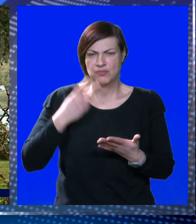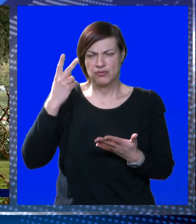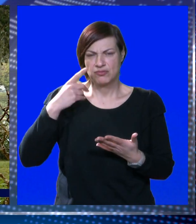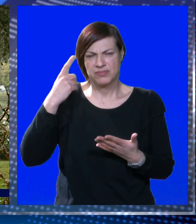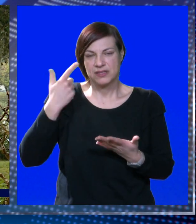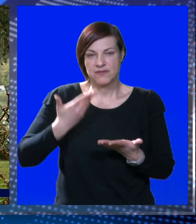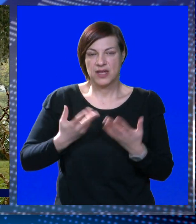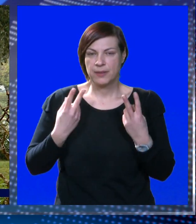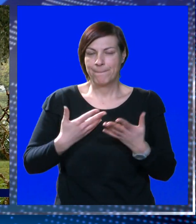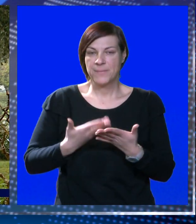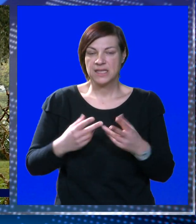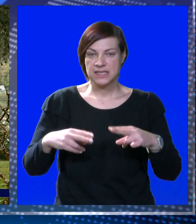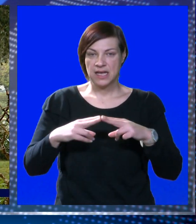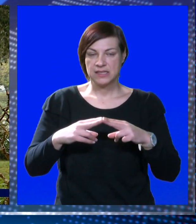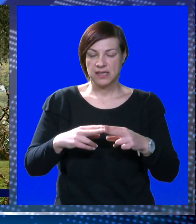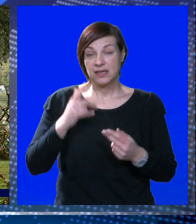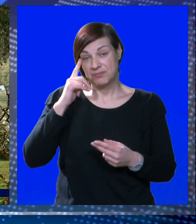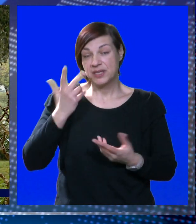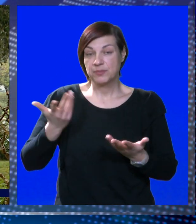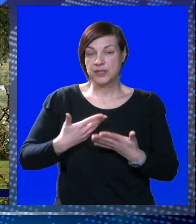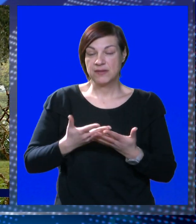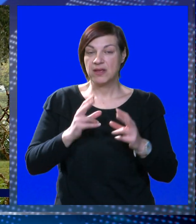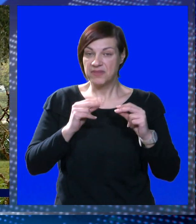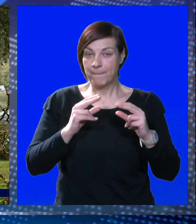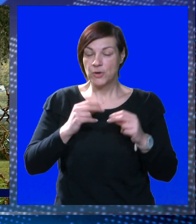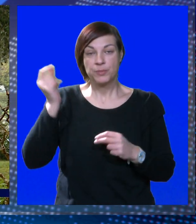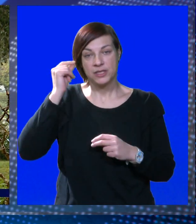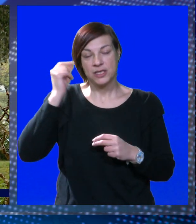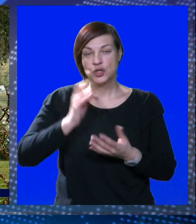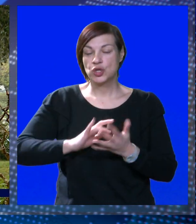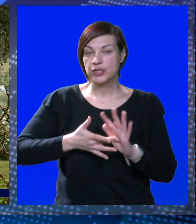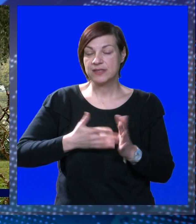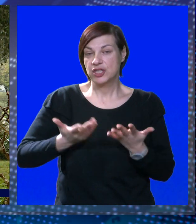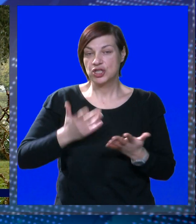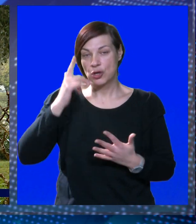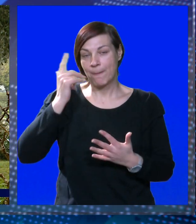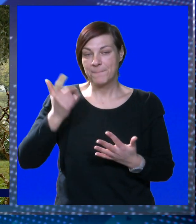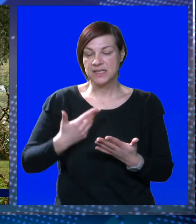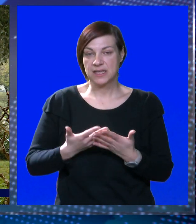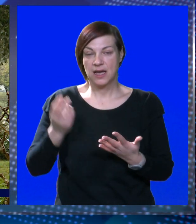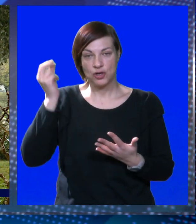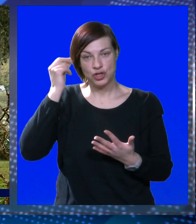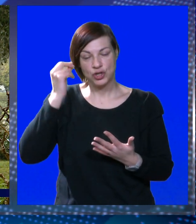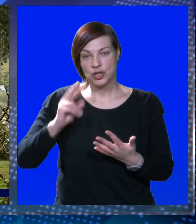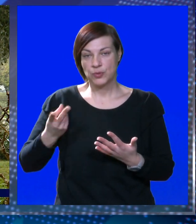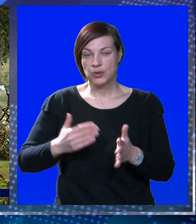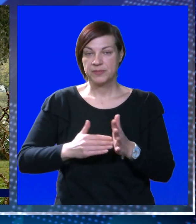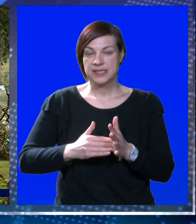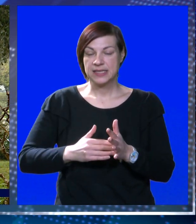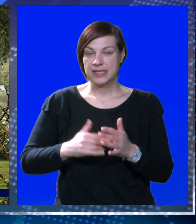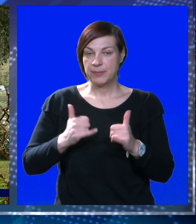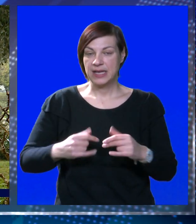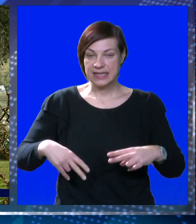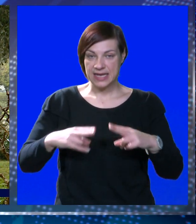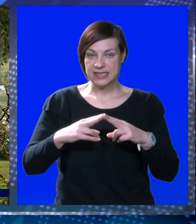dok učiti sam u bit, ali prepostavljam da je htio da popričamo, da čuje možda od svih šta misle, ne znam, jer kao što čujem i drugi bi se